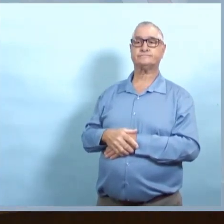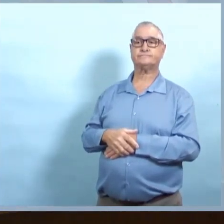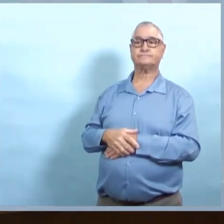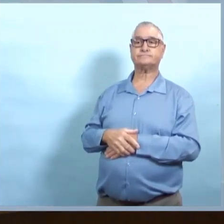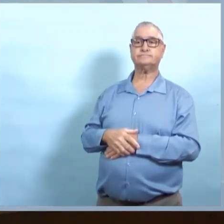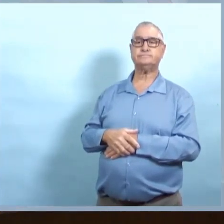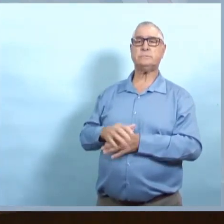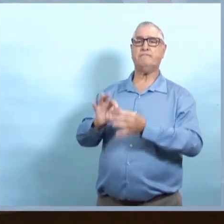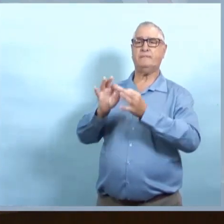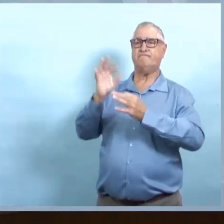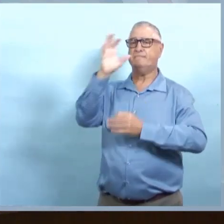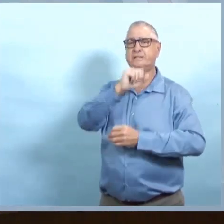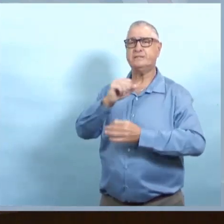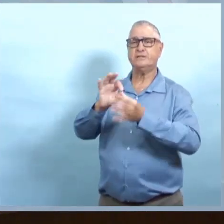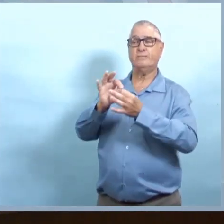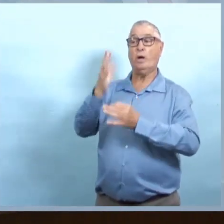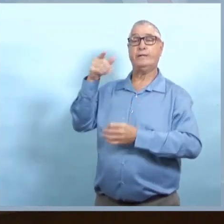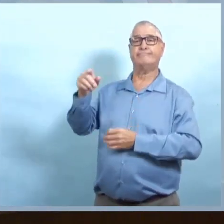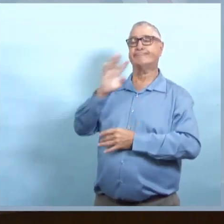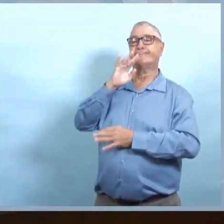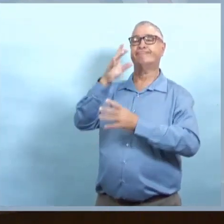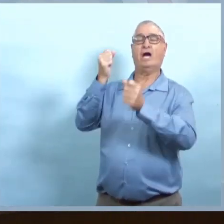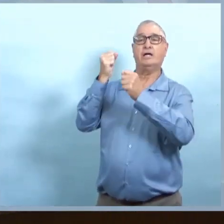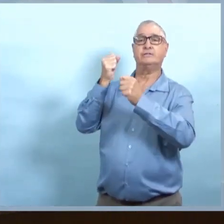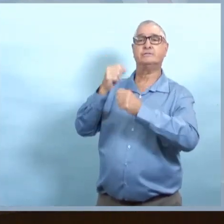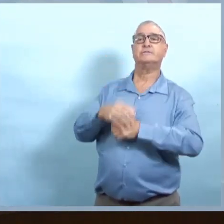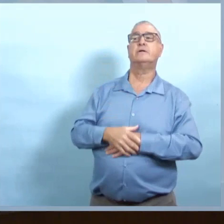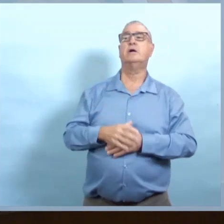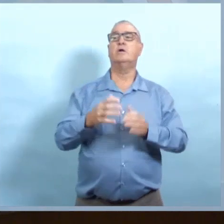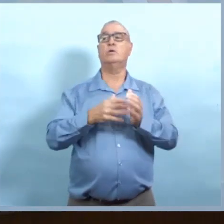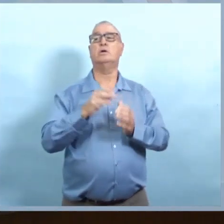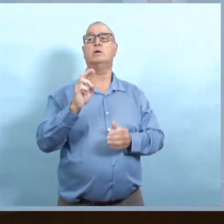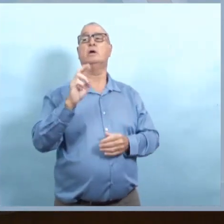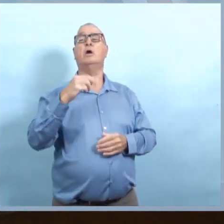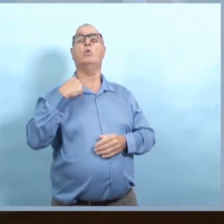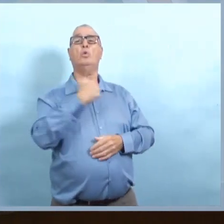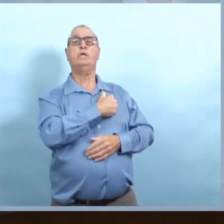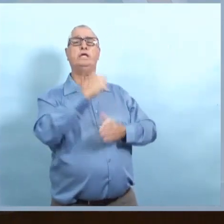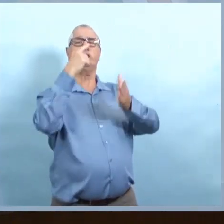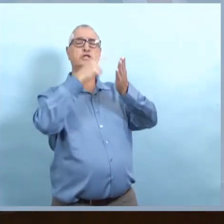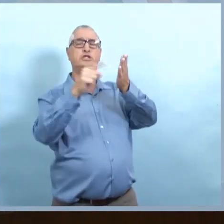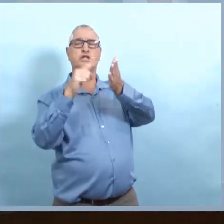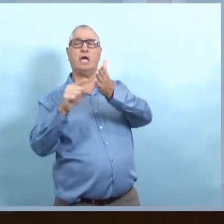Généralement, c'est un peu plus de 20%, de 19%. Et le nombre de cas